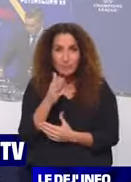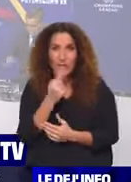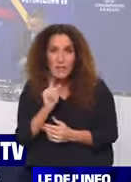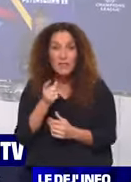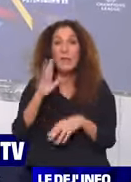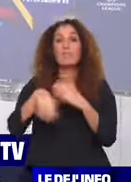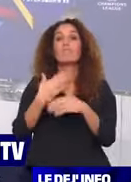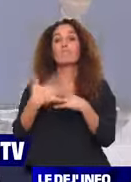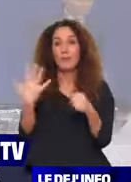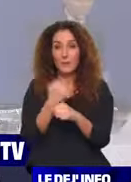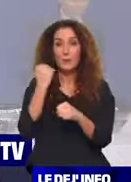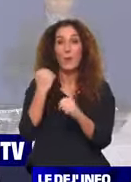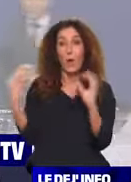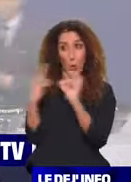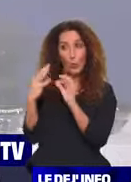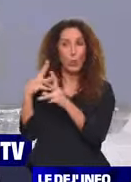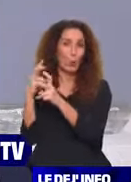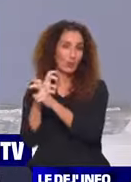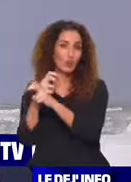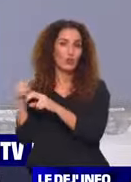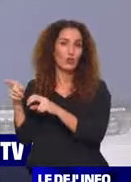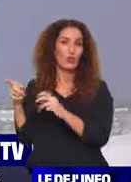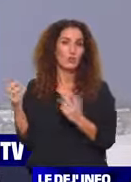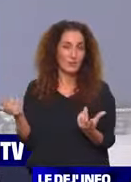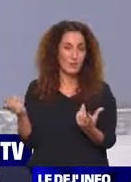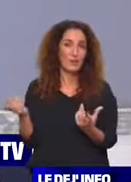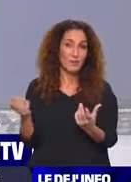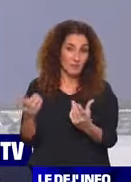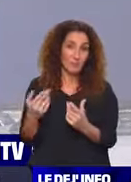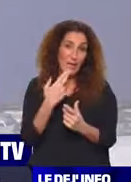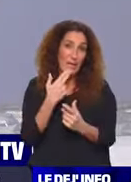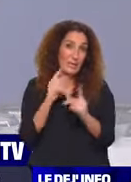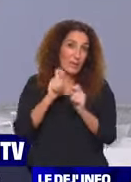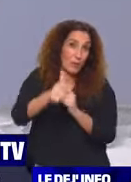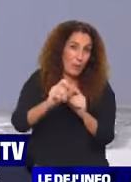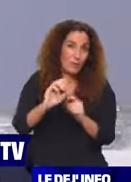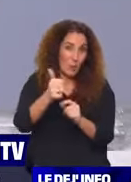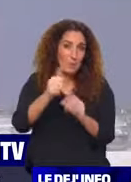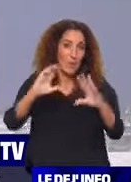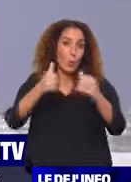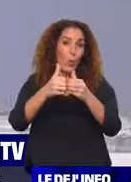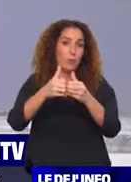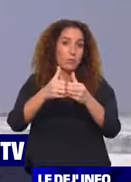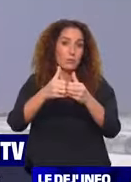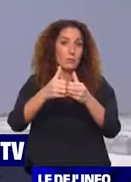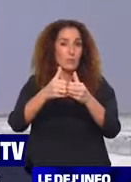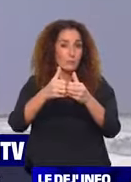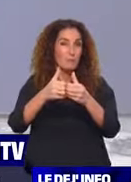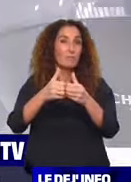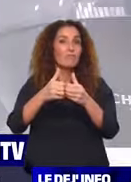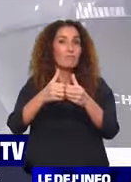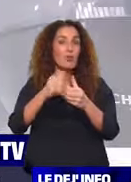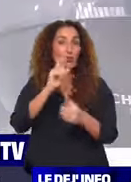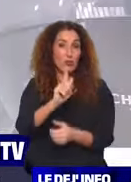victoire à Séville, une victoire contre Salzbourg, justement, et une victoire à Wolfsbourg pour se qualifier première du groupe, dans ce groupe